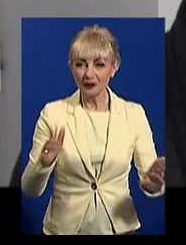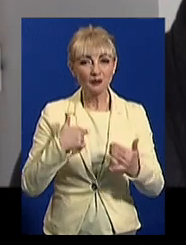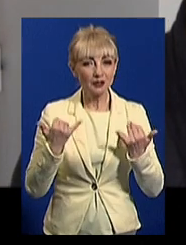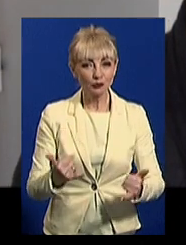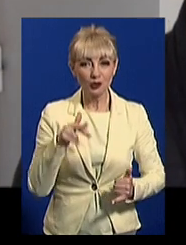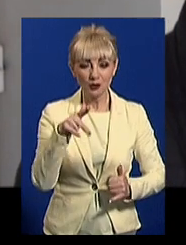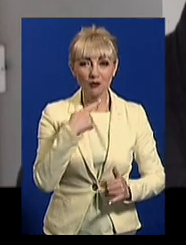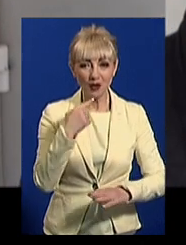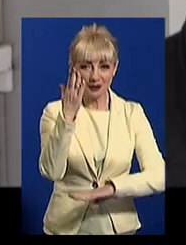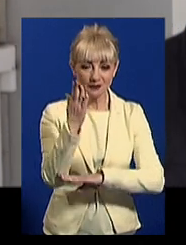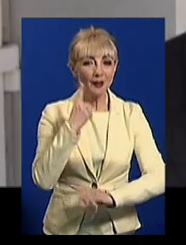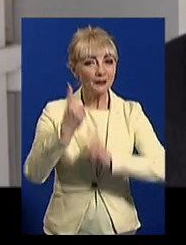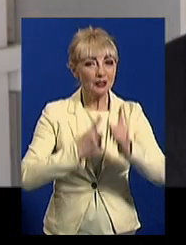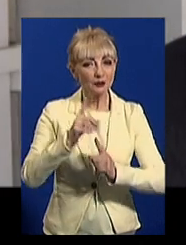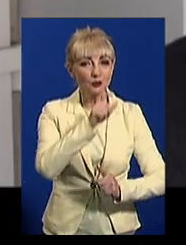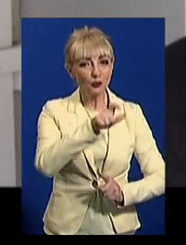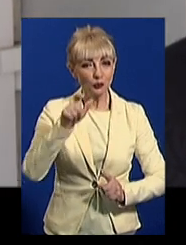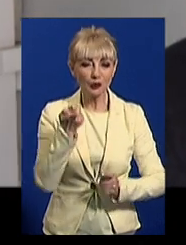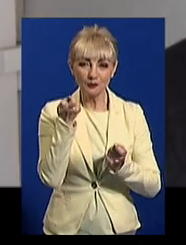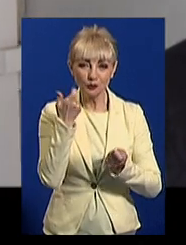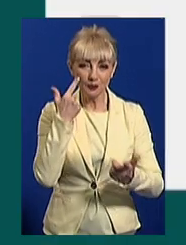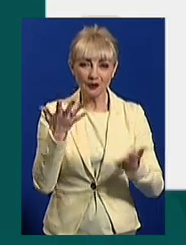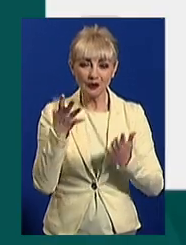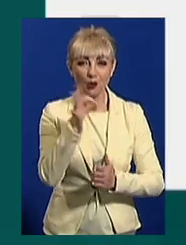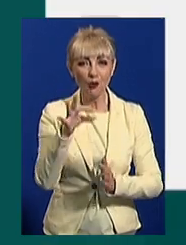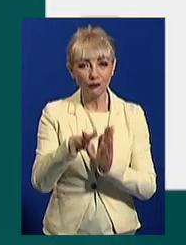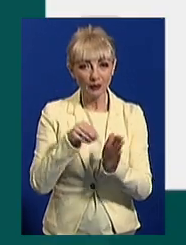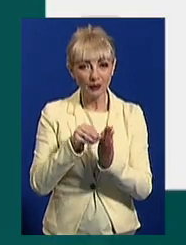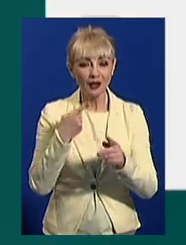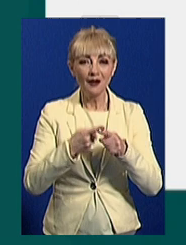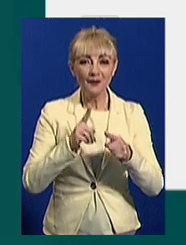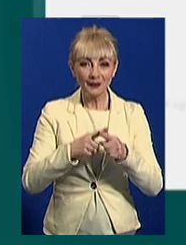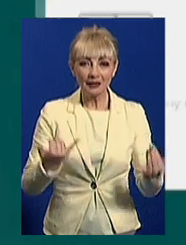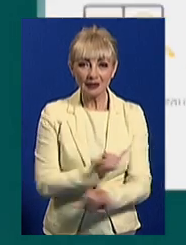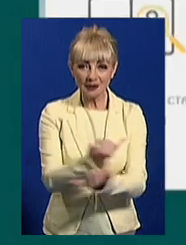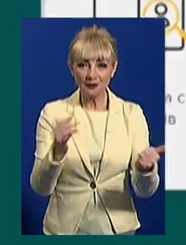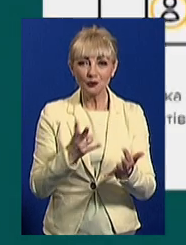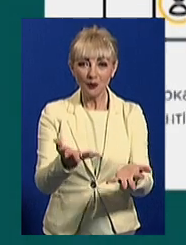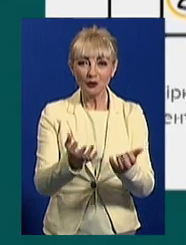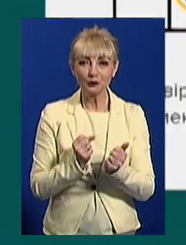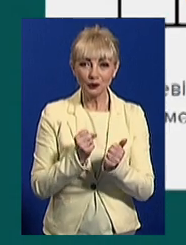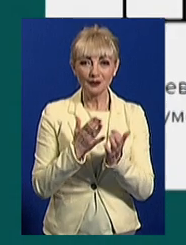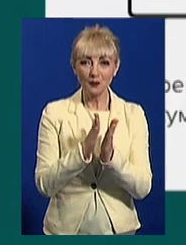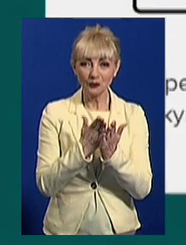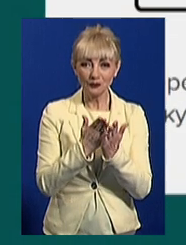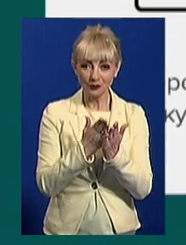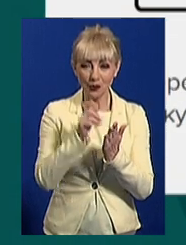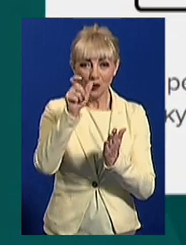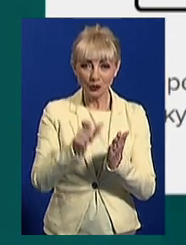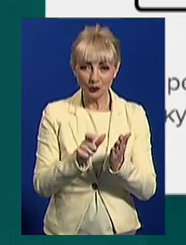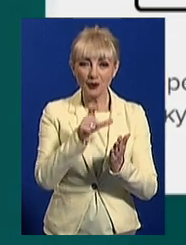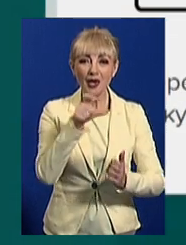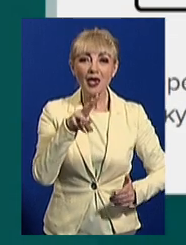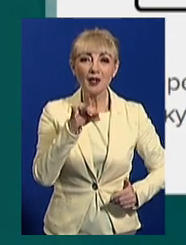голосувати. Змінилося у людей трохи уявлення про вибори. А це сервіс для тих, хто отримає посвідку особи в підрозділах Державної